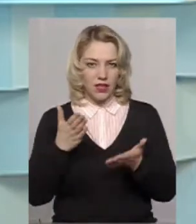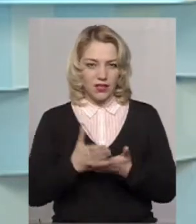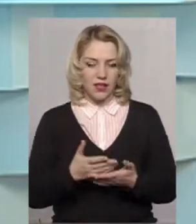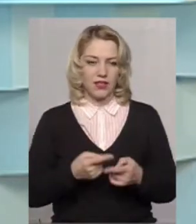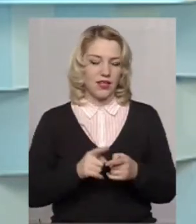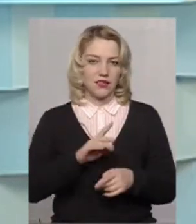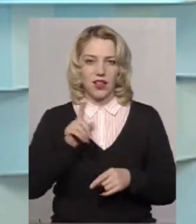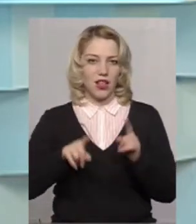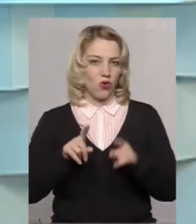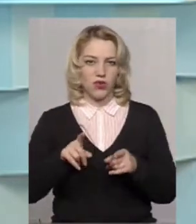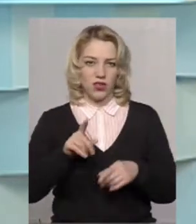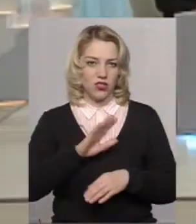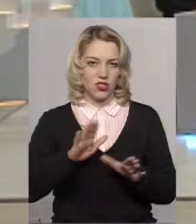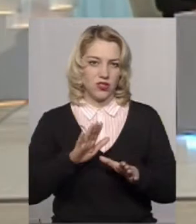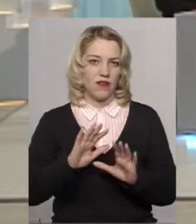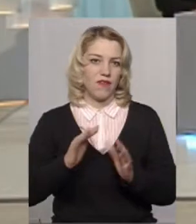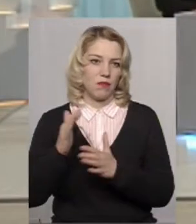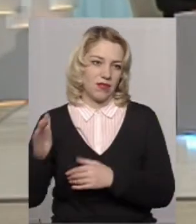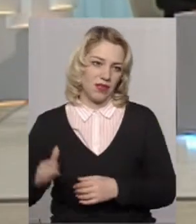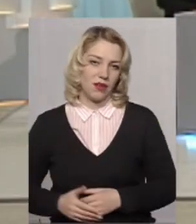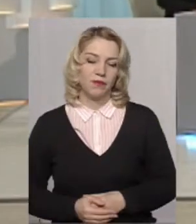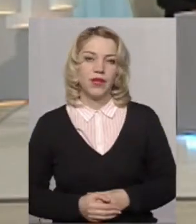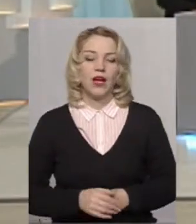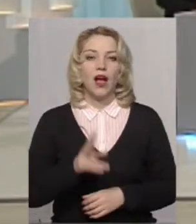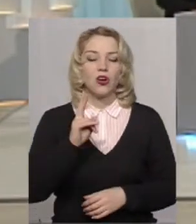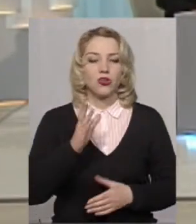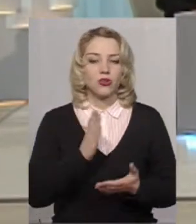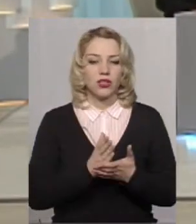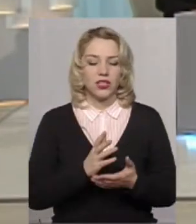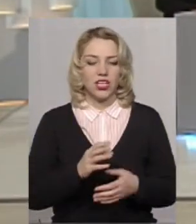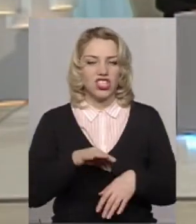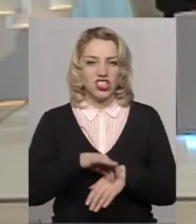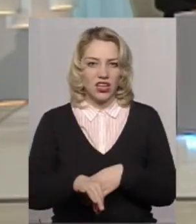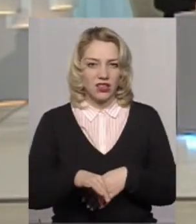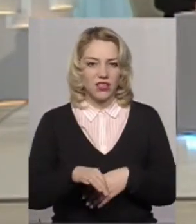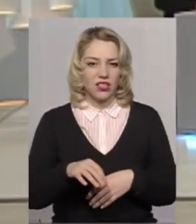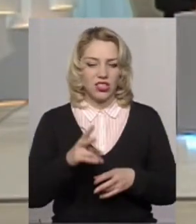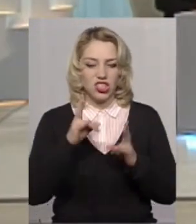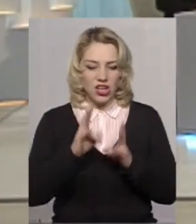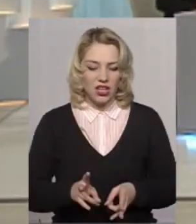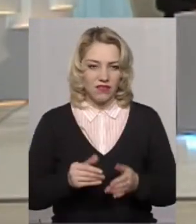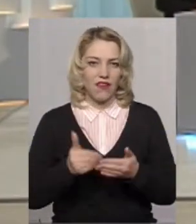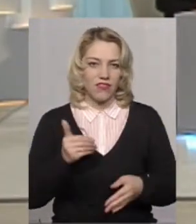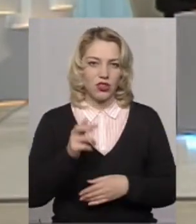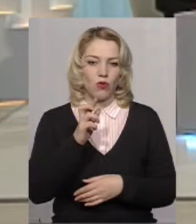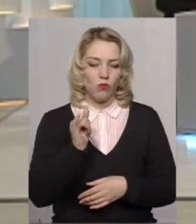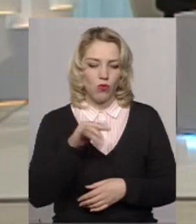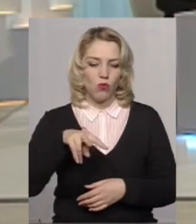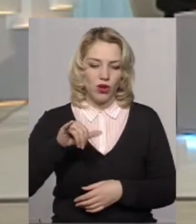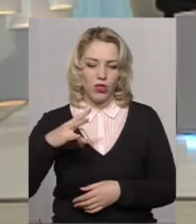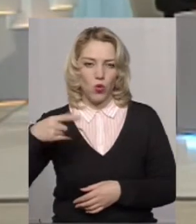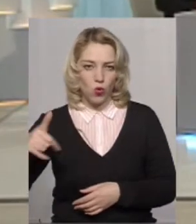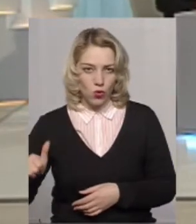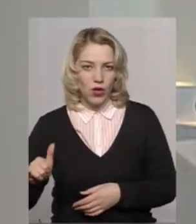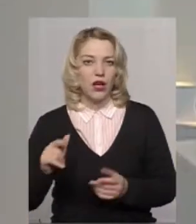не одиничні випадки. А хто стає жертвами булінгу? Будемо говорити про